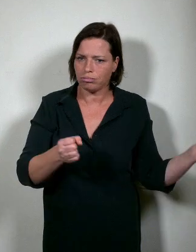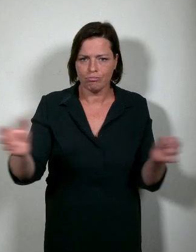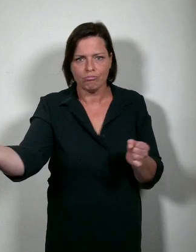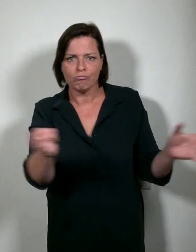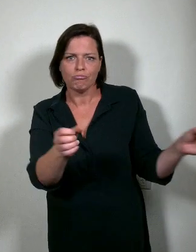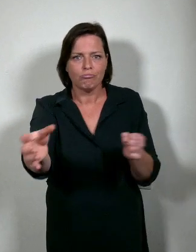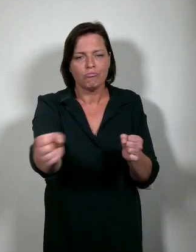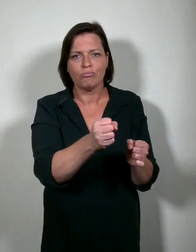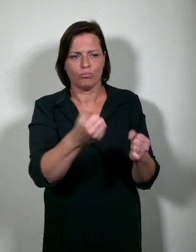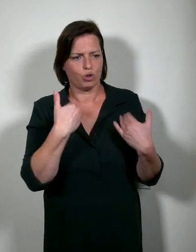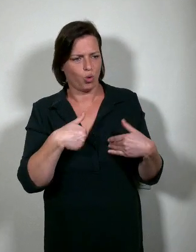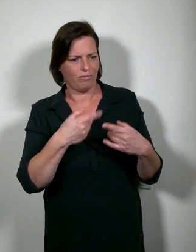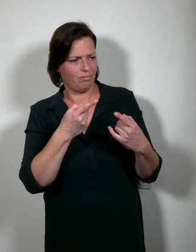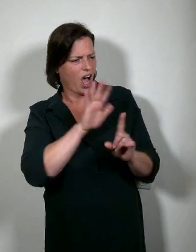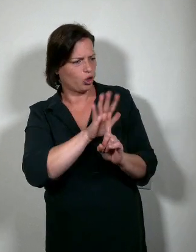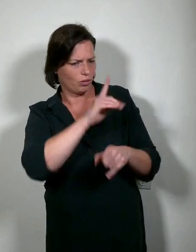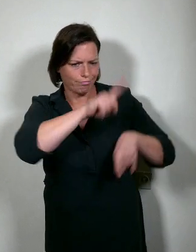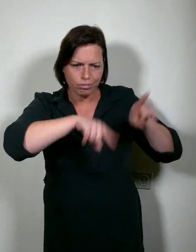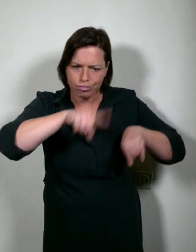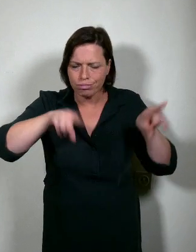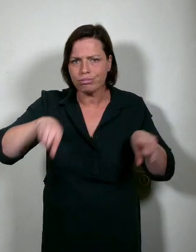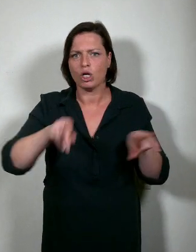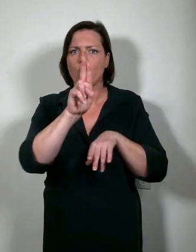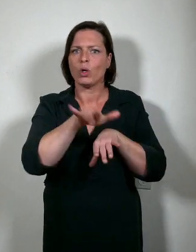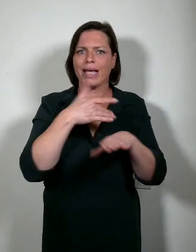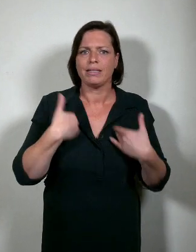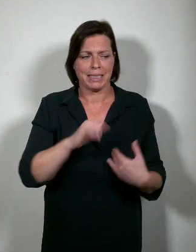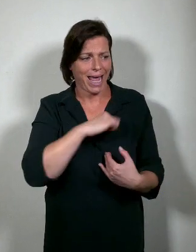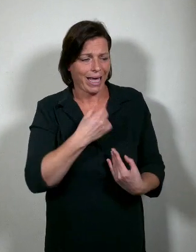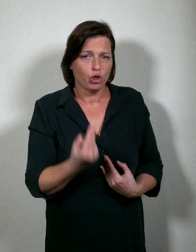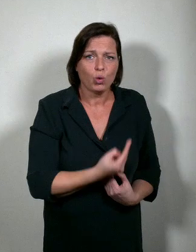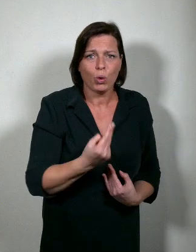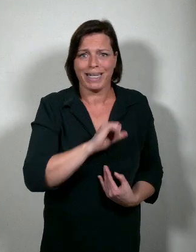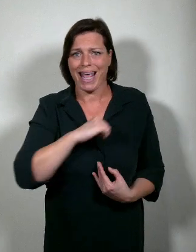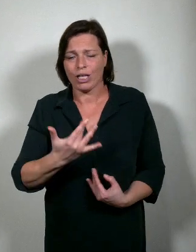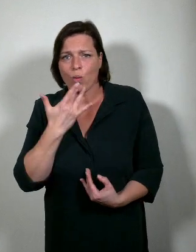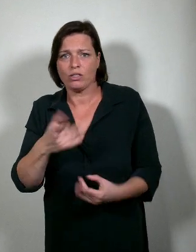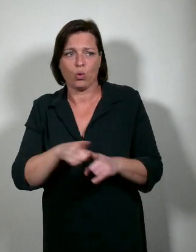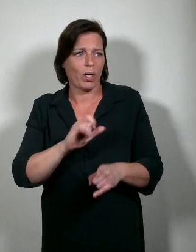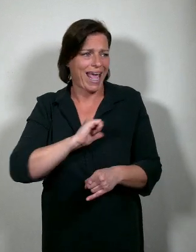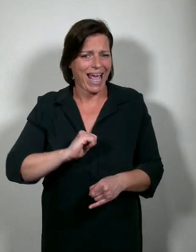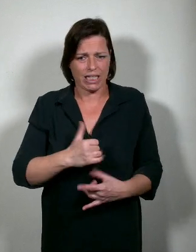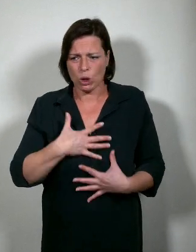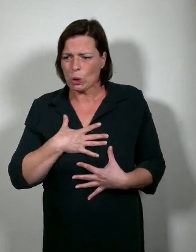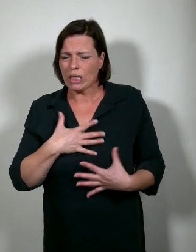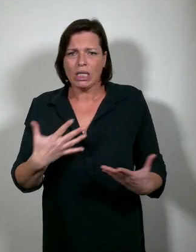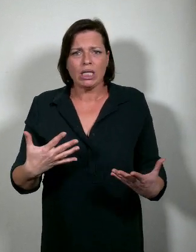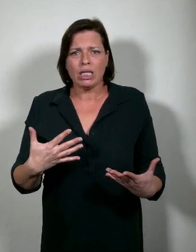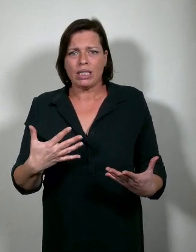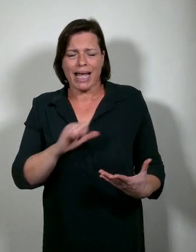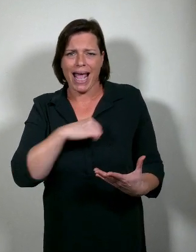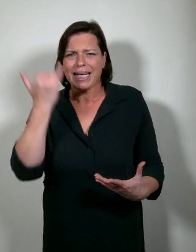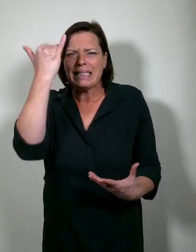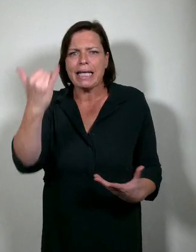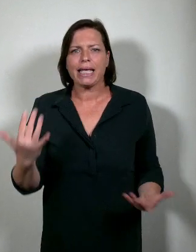Mensen met verschillende achtergronden. U-Genters met eigen noden en wensen. Met eigen verzuchtingen. Met eigen ideeën.